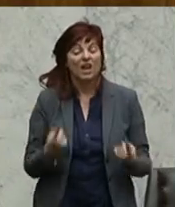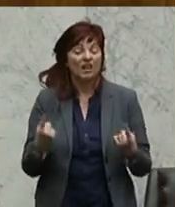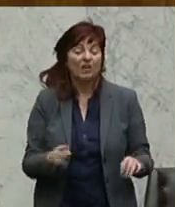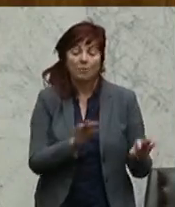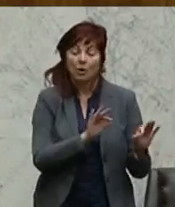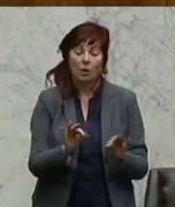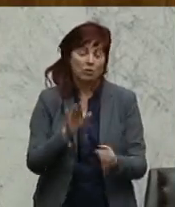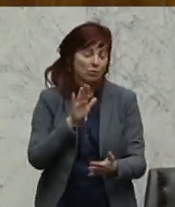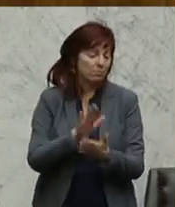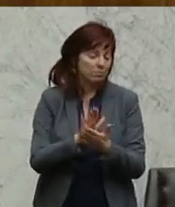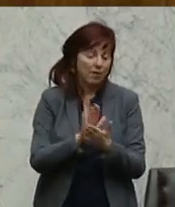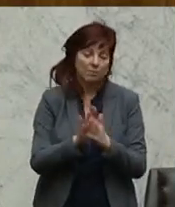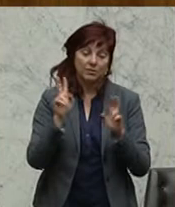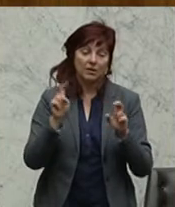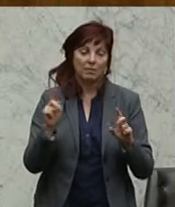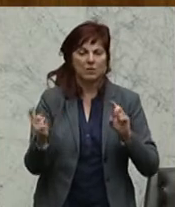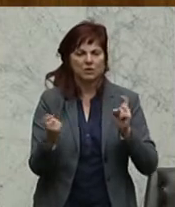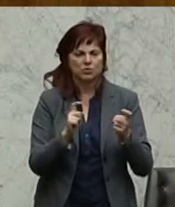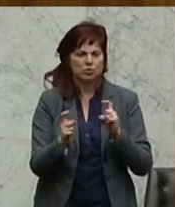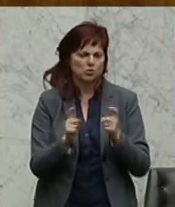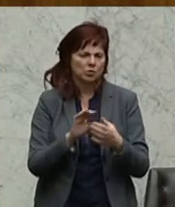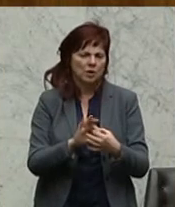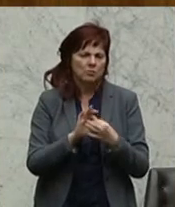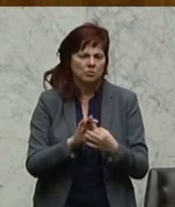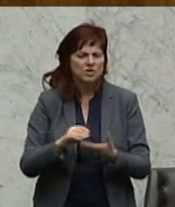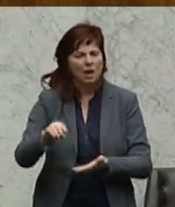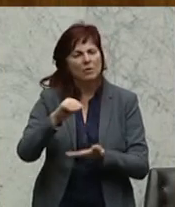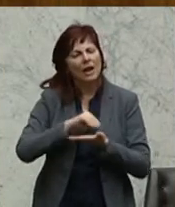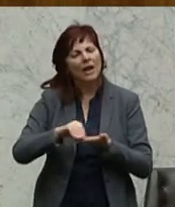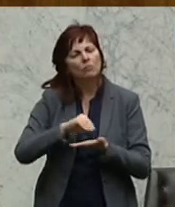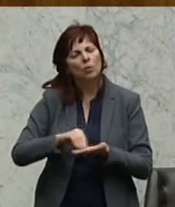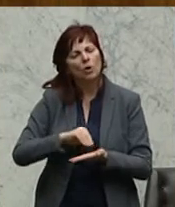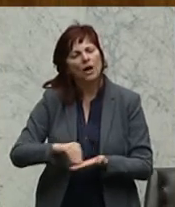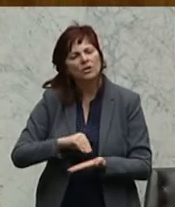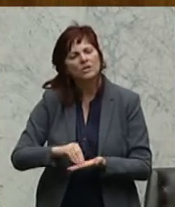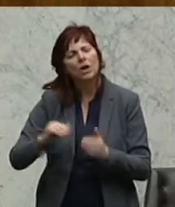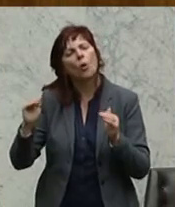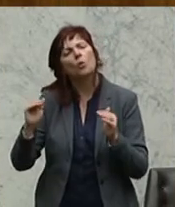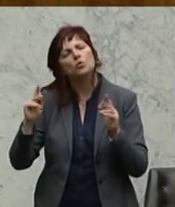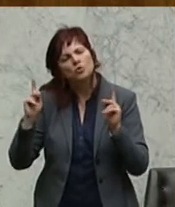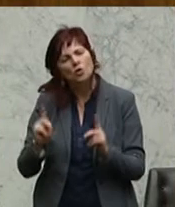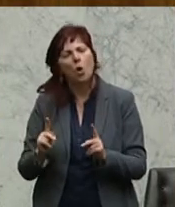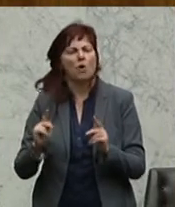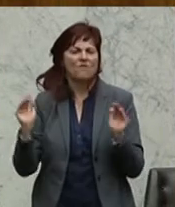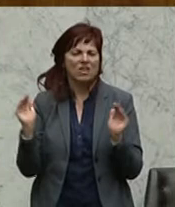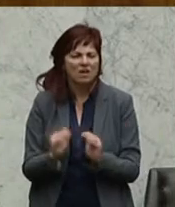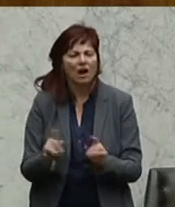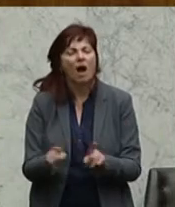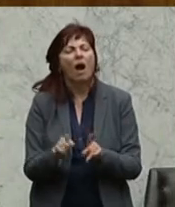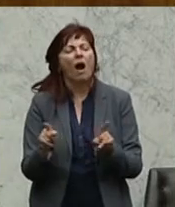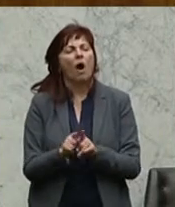unter dem Aspekt der Entbürokratisierung und dem Begriff der Verschlankung der Verwaltung. Wir haben eine